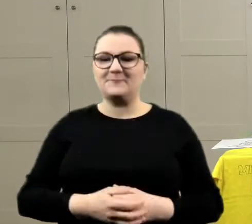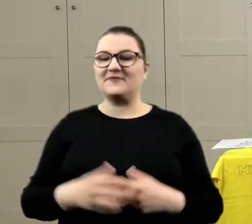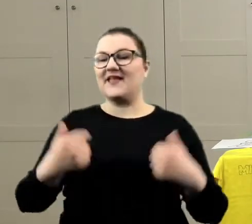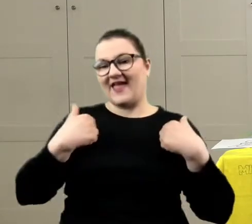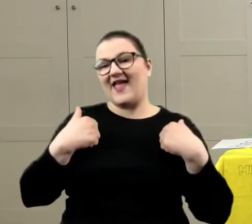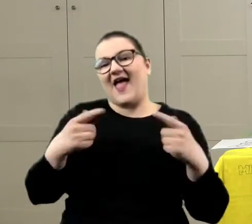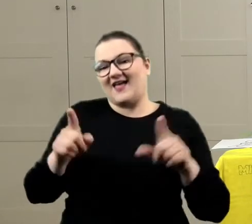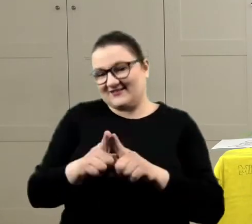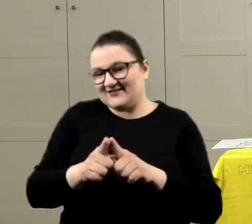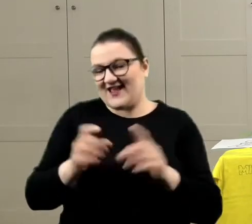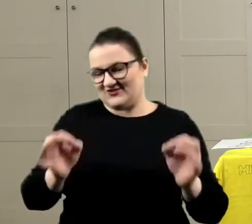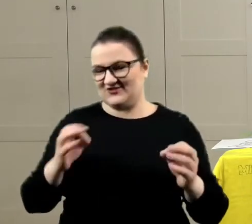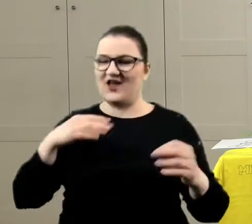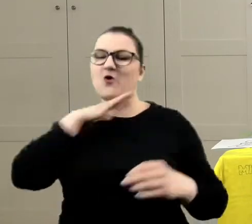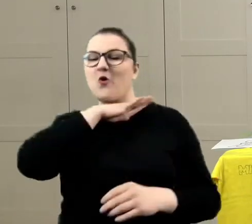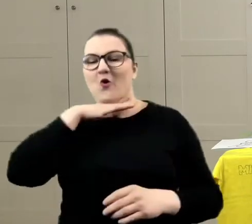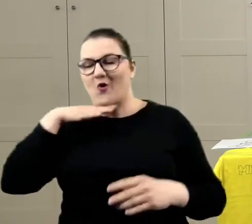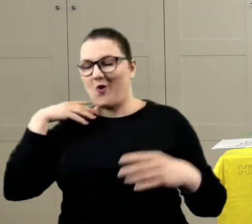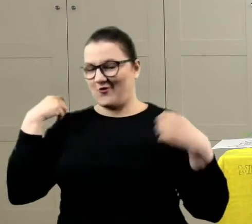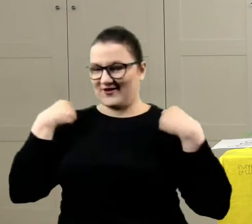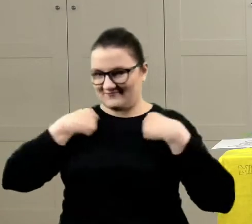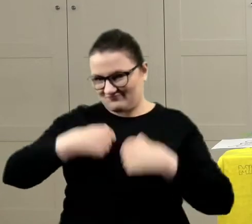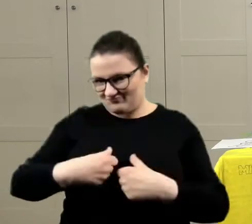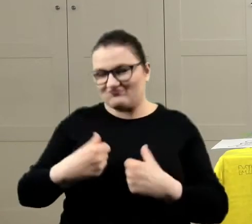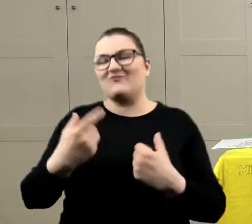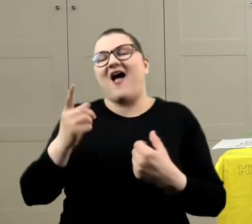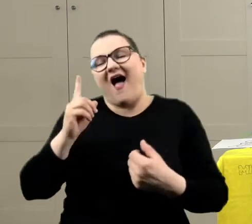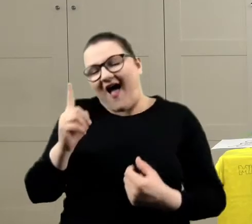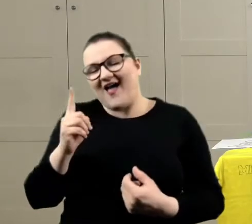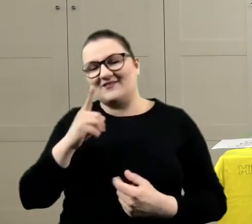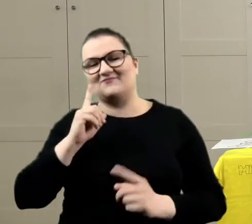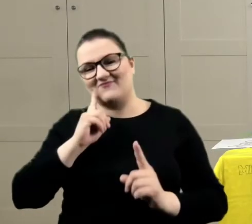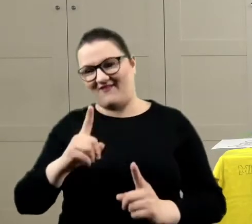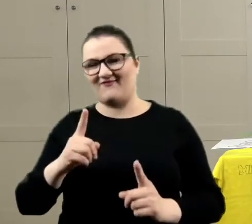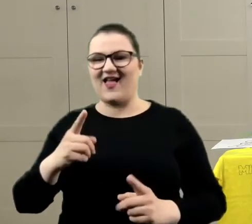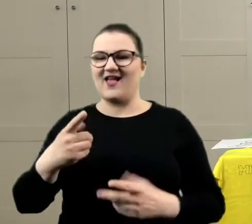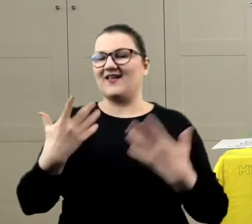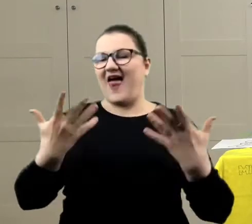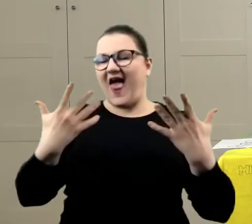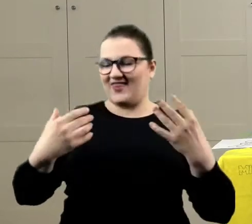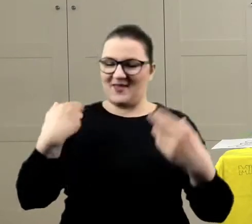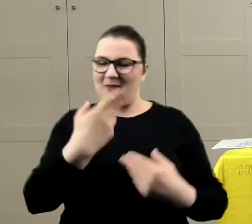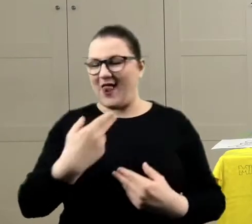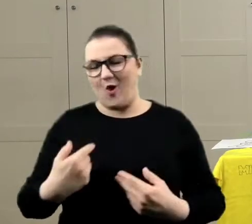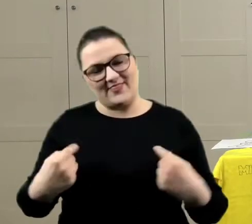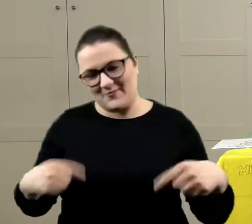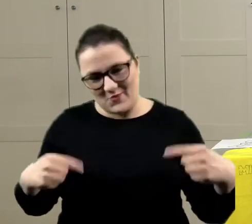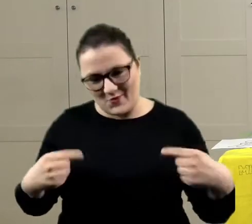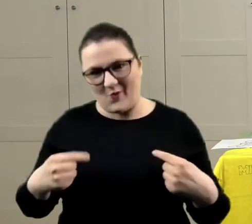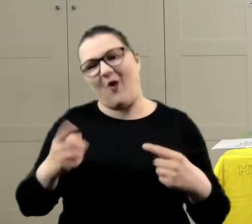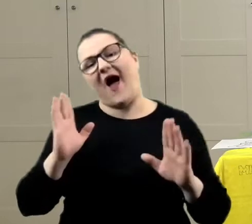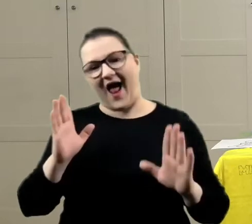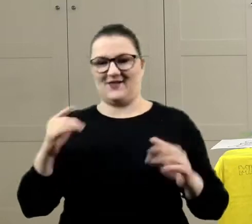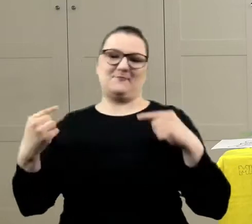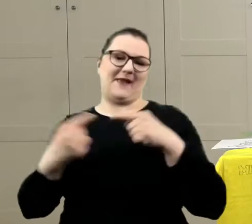też jestem ubrana w taką kolorową bluzkę. Co prawda nie była ona własnoręcznie malowana, ale wpisuje nam